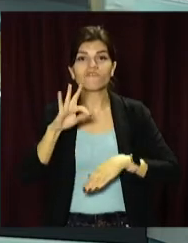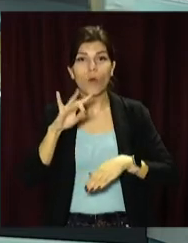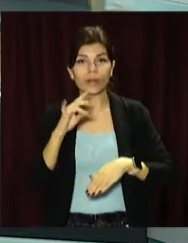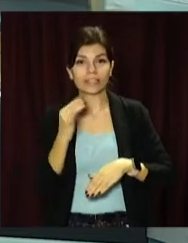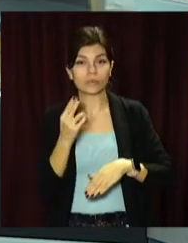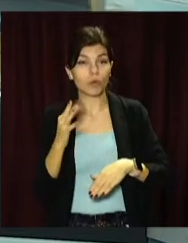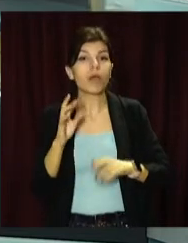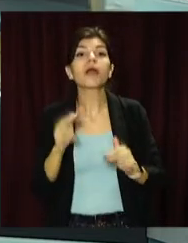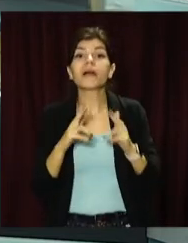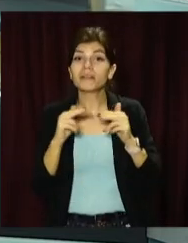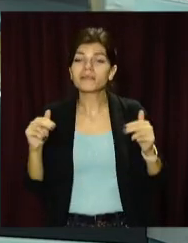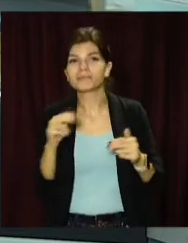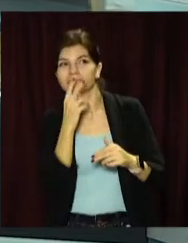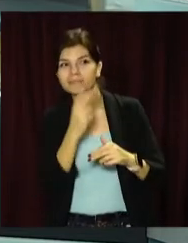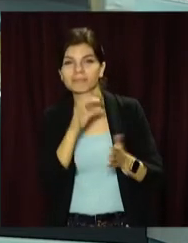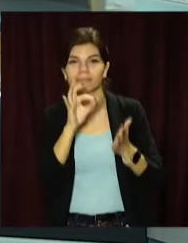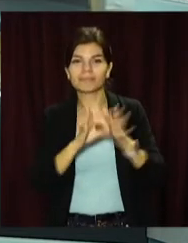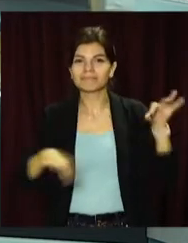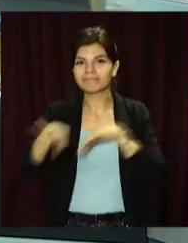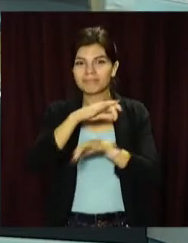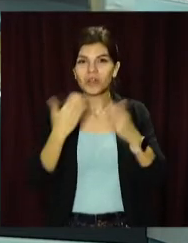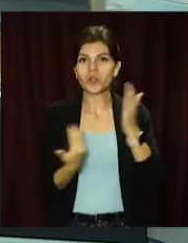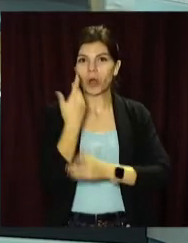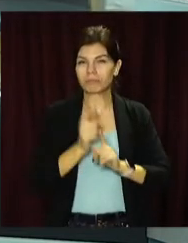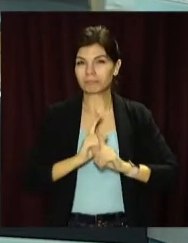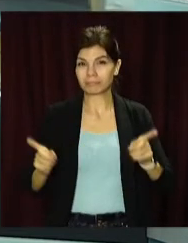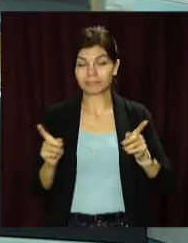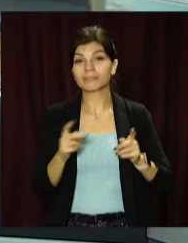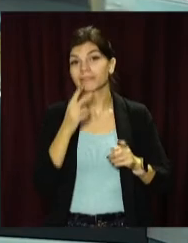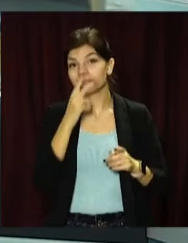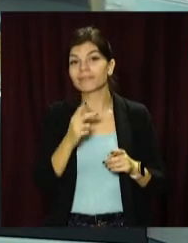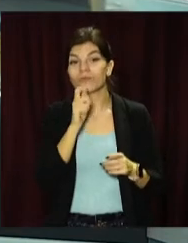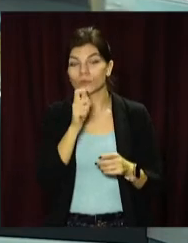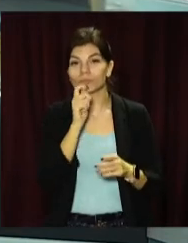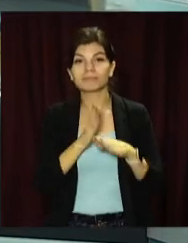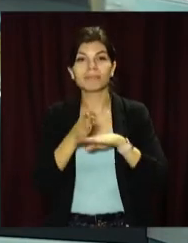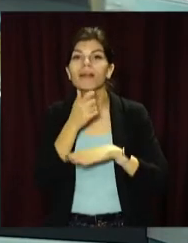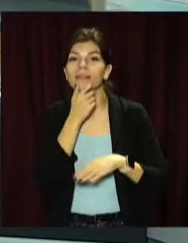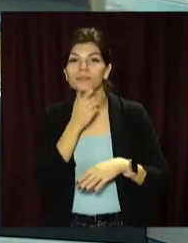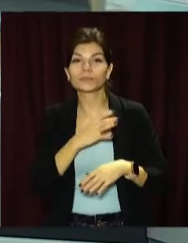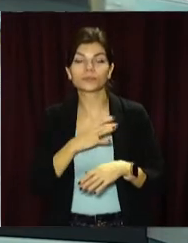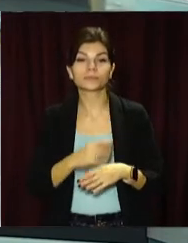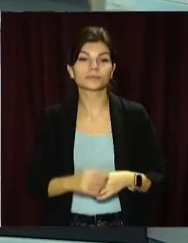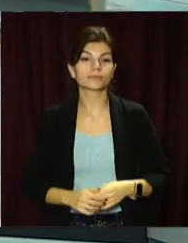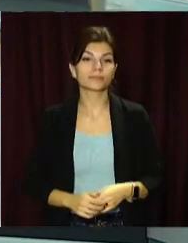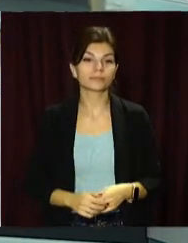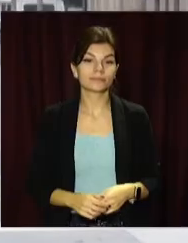Яворницького. Як дніпряни оцінюють архітектурні ноу-хау, дізнавалася наша Вікторія Вахрушина.